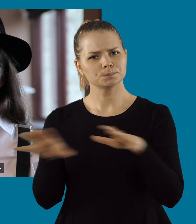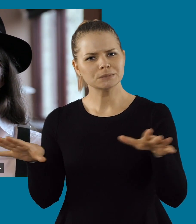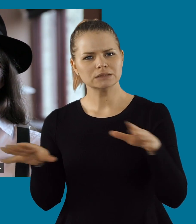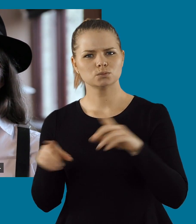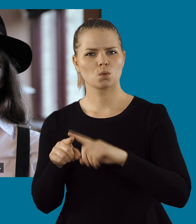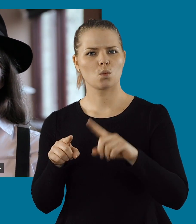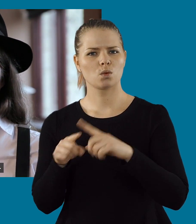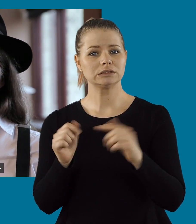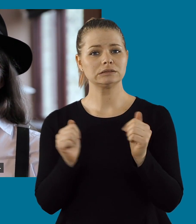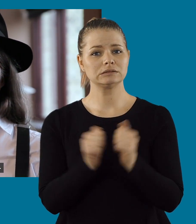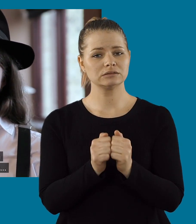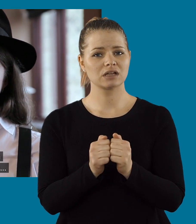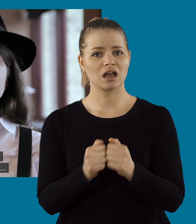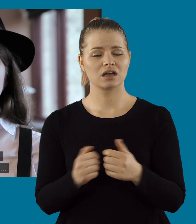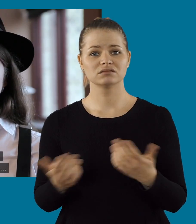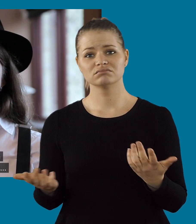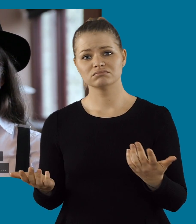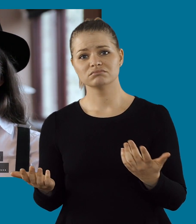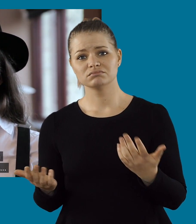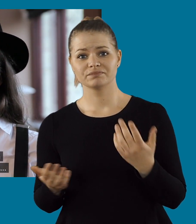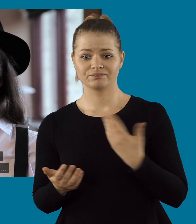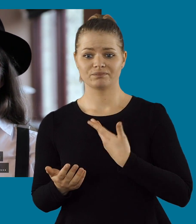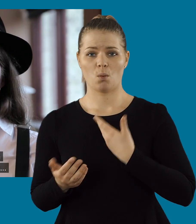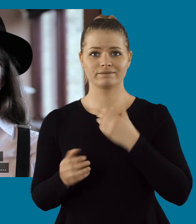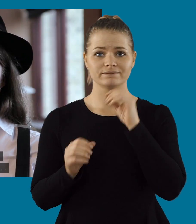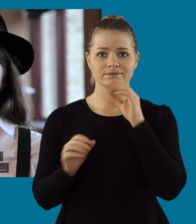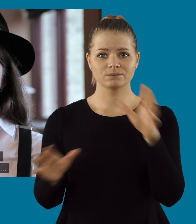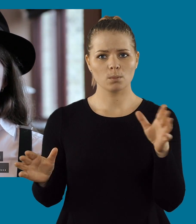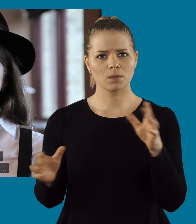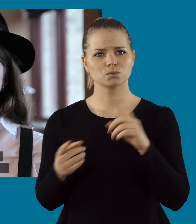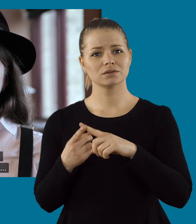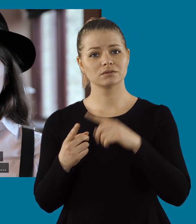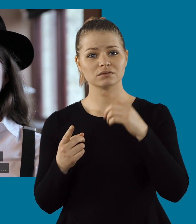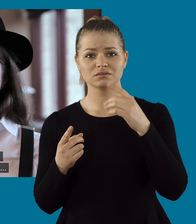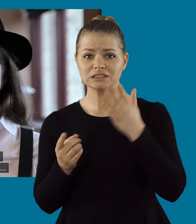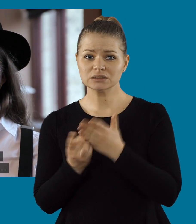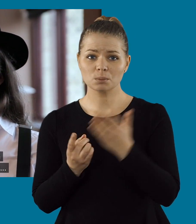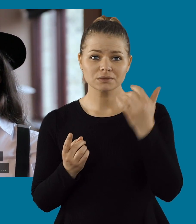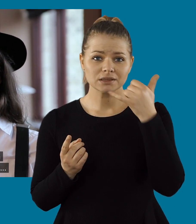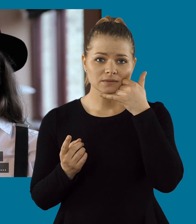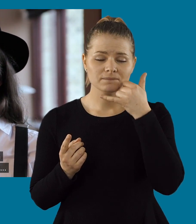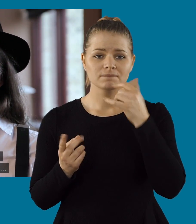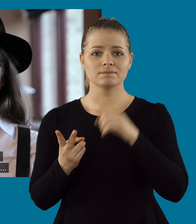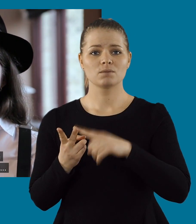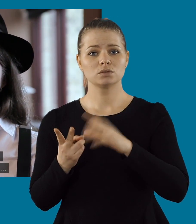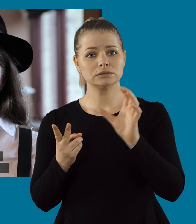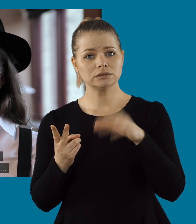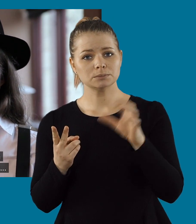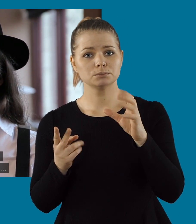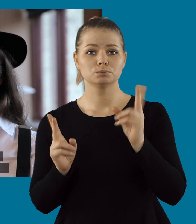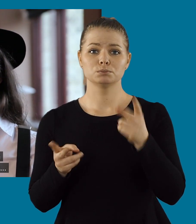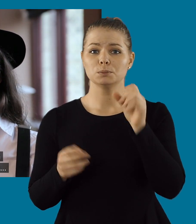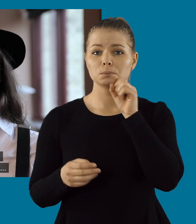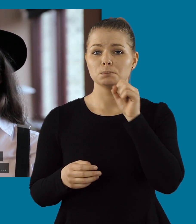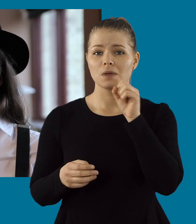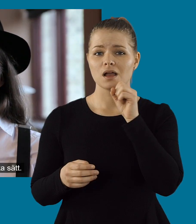de olika workshoparna går ut på olika sätt. Att du kan både få den via telefon, via